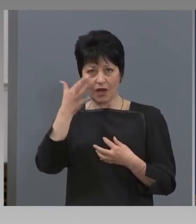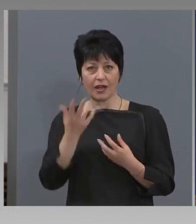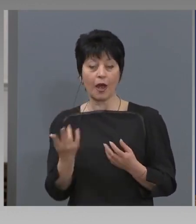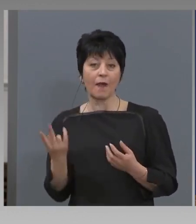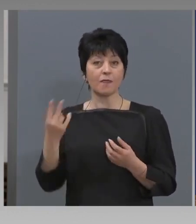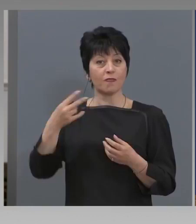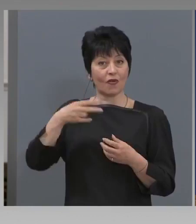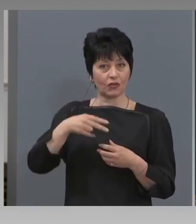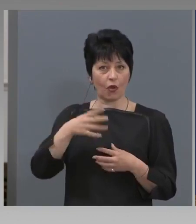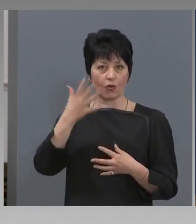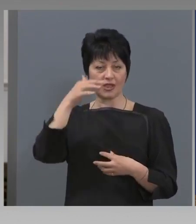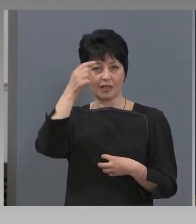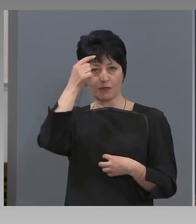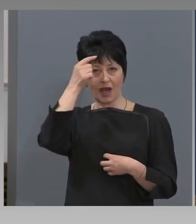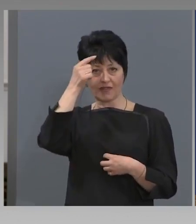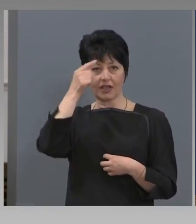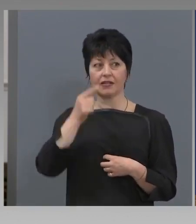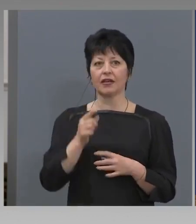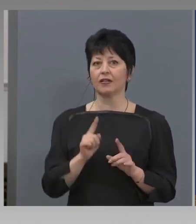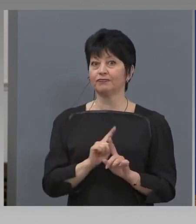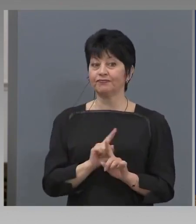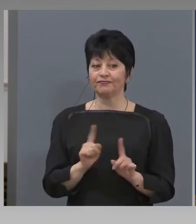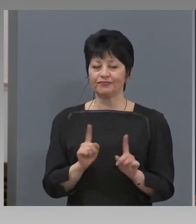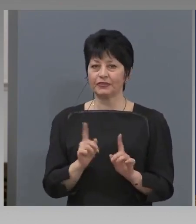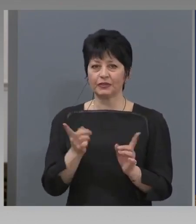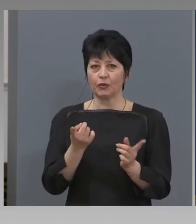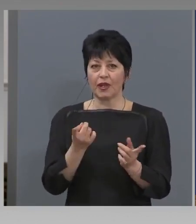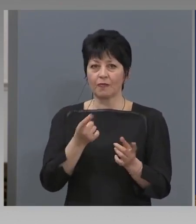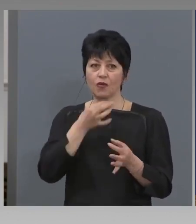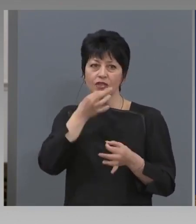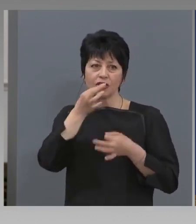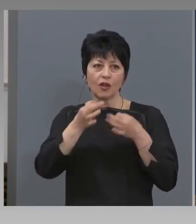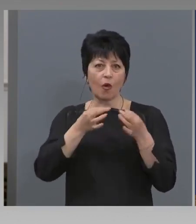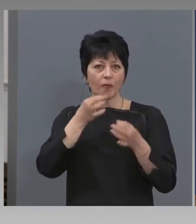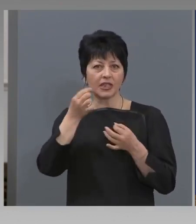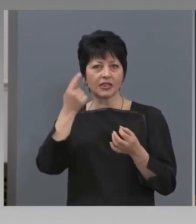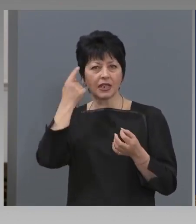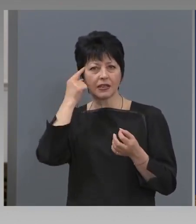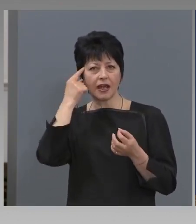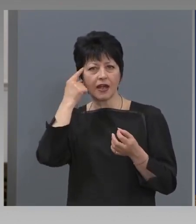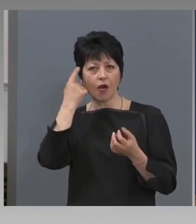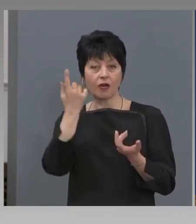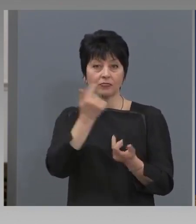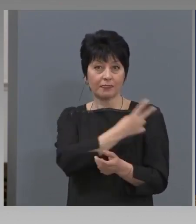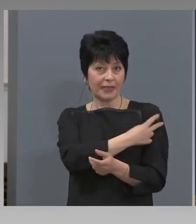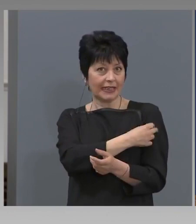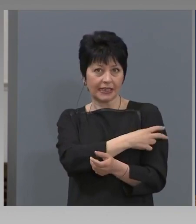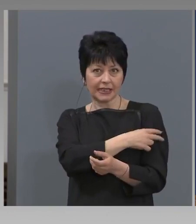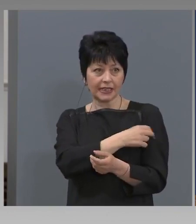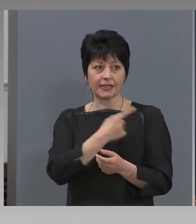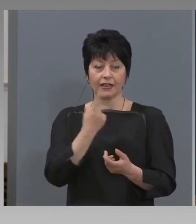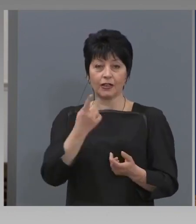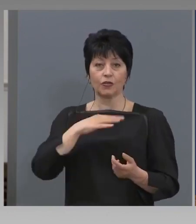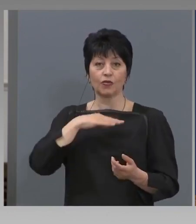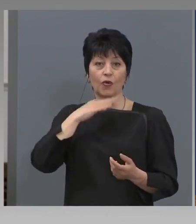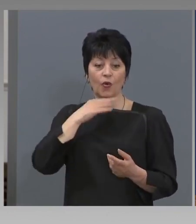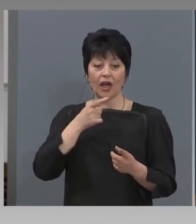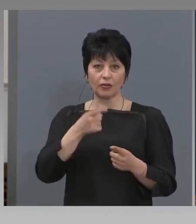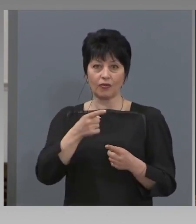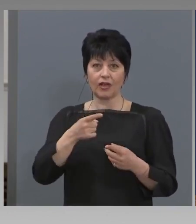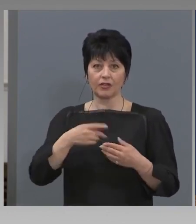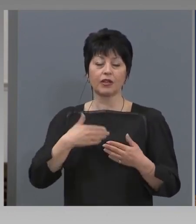И то никой не може да ми обясни като теория, медицинска теория, докъде и как това ще се развие.